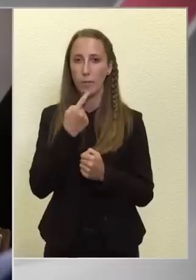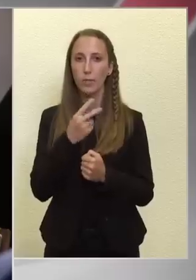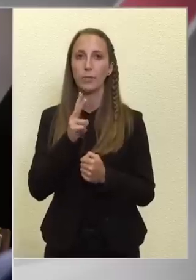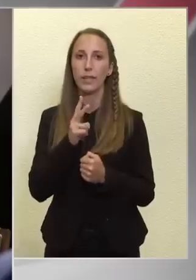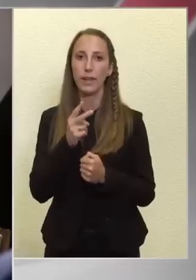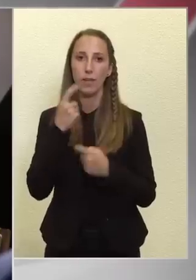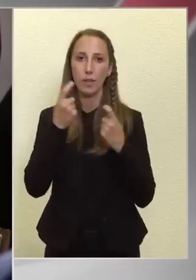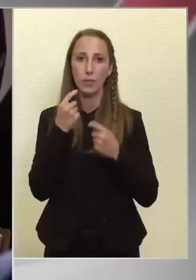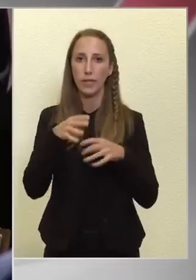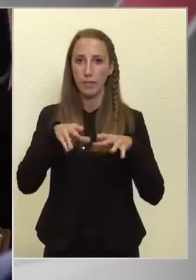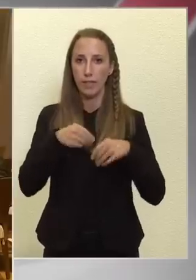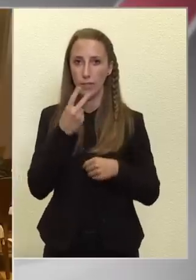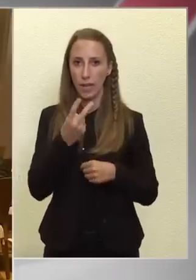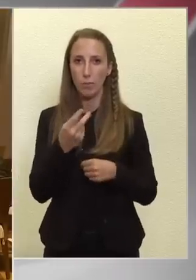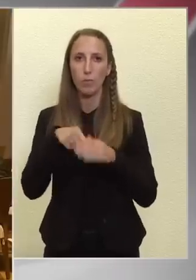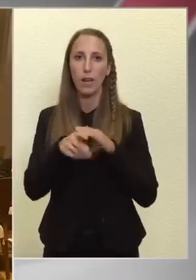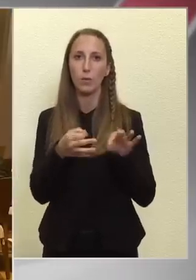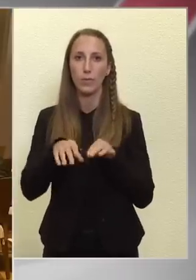Köszönöm szépen.